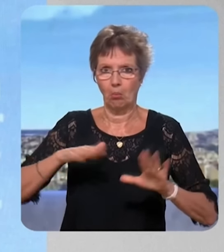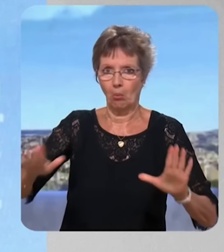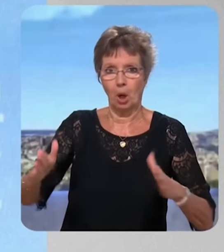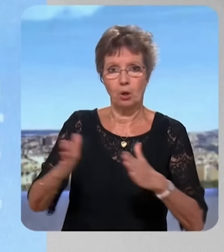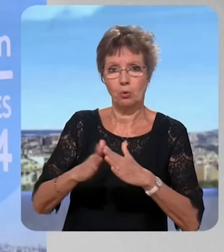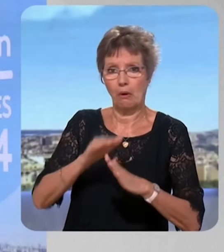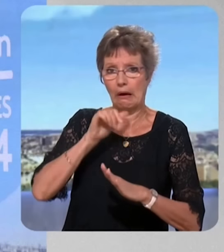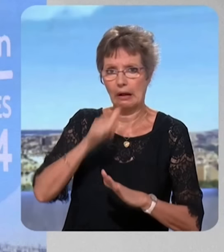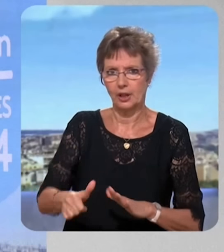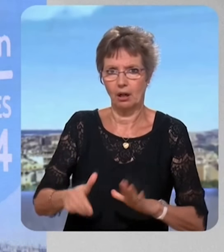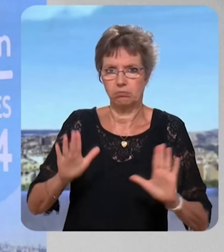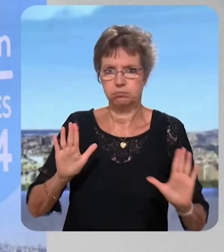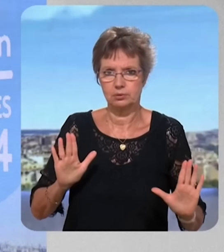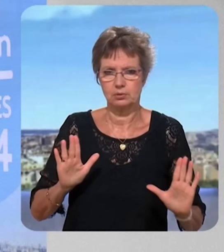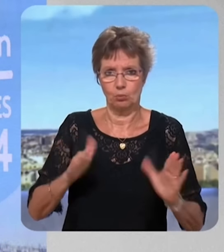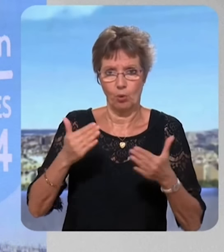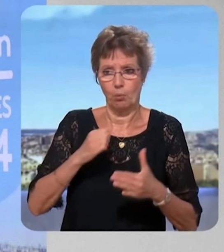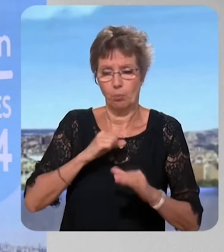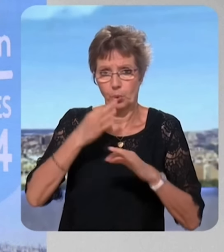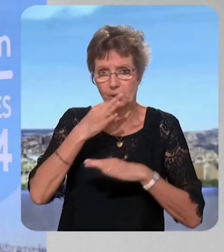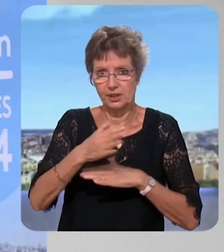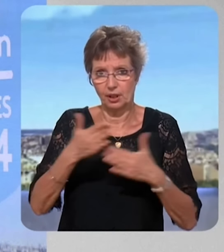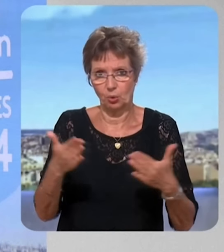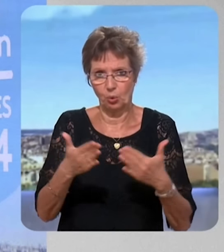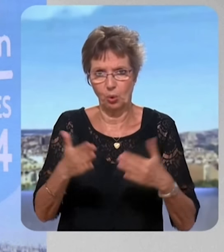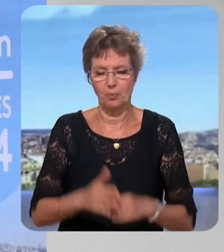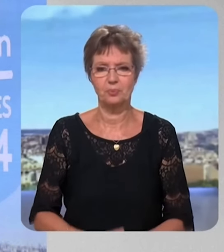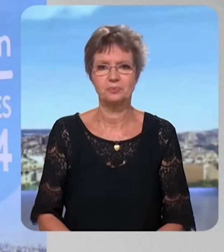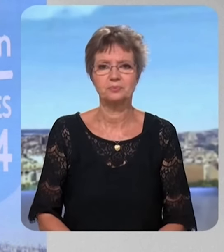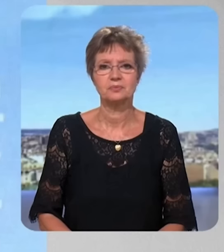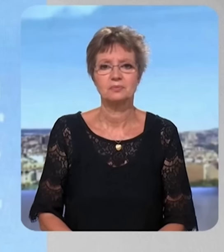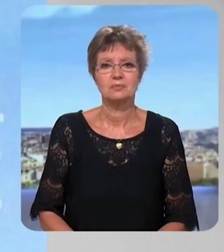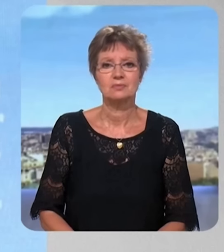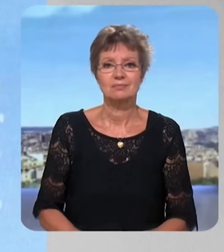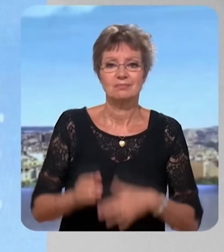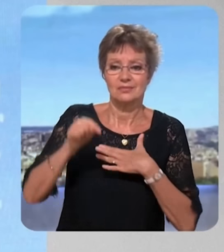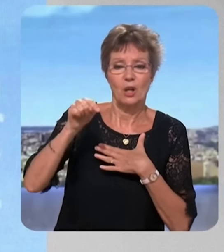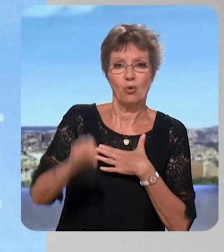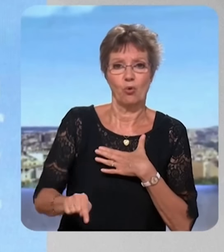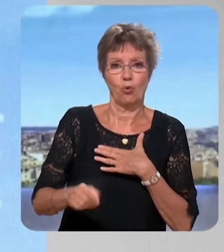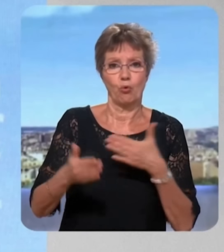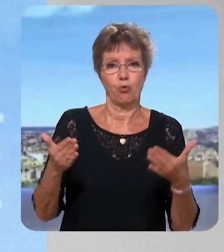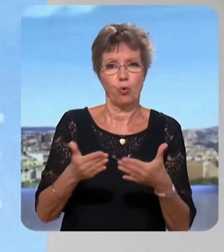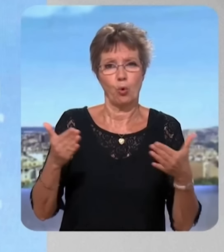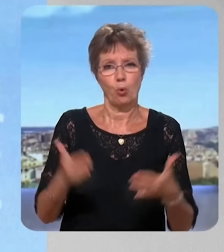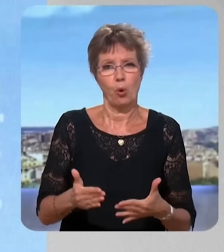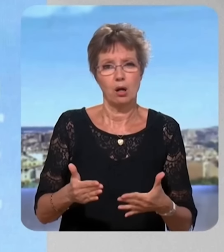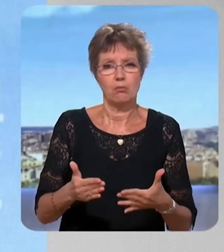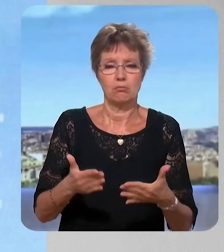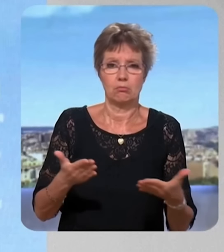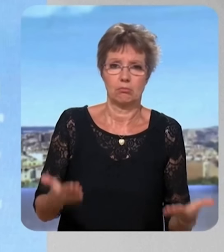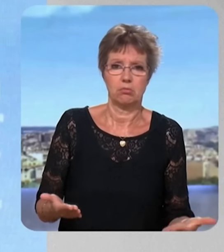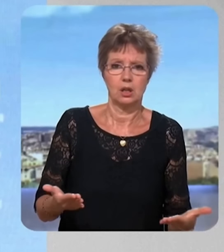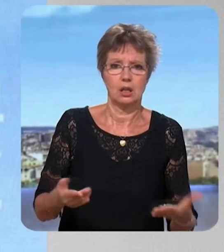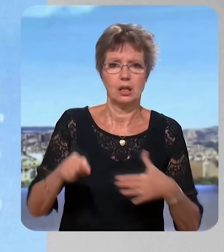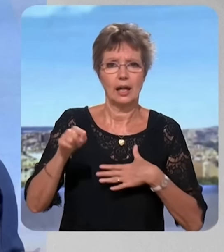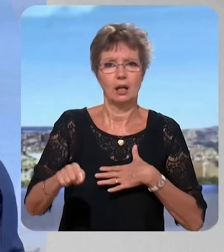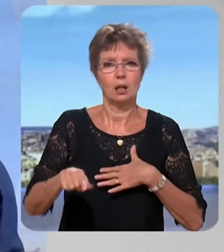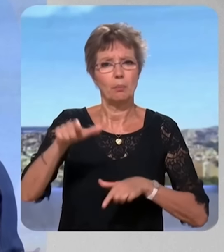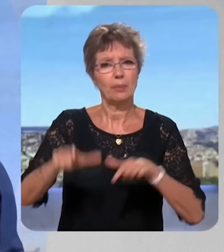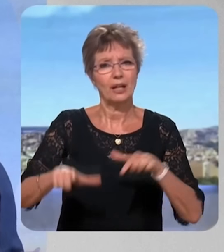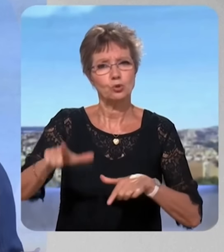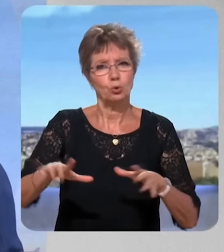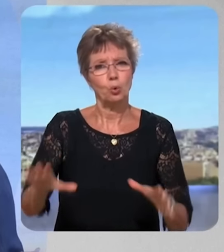demandé, je n'ai rien négocié. Tout ce que je peux vous dire, et le seul souhait que je peux exprimer, c'est qu'il faut, au regard de la situation de ce pays, prendre les personnes les plus